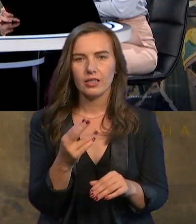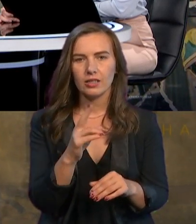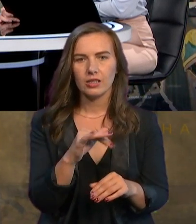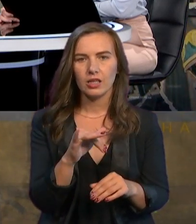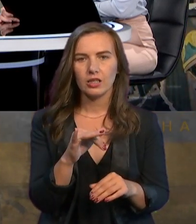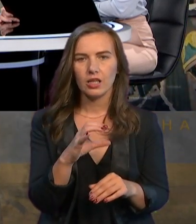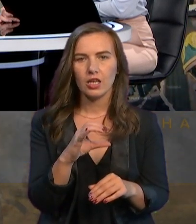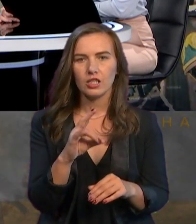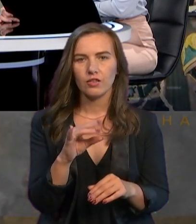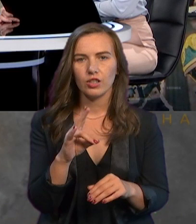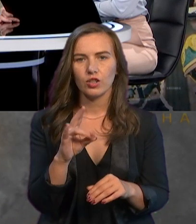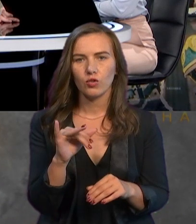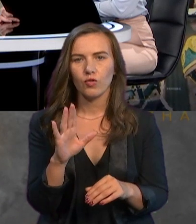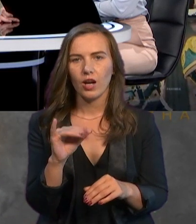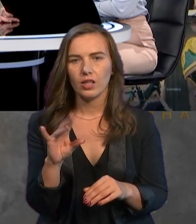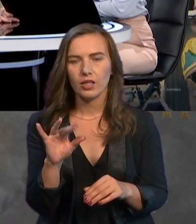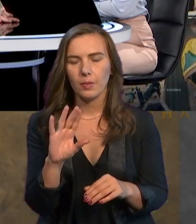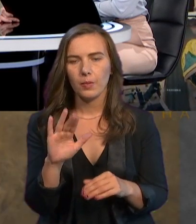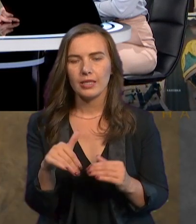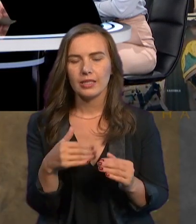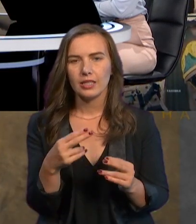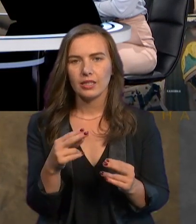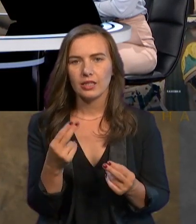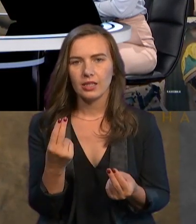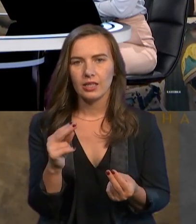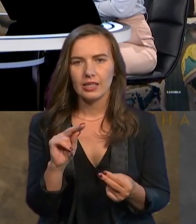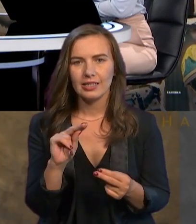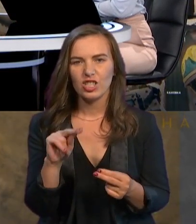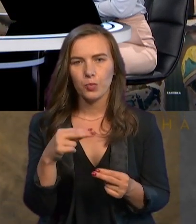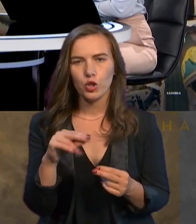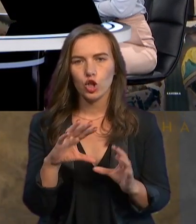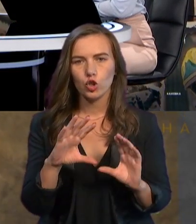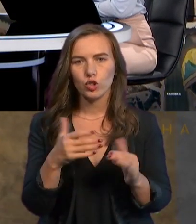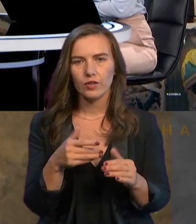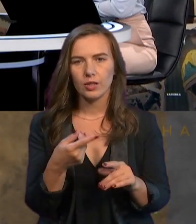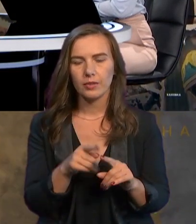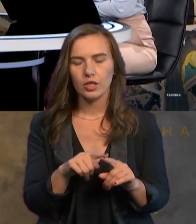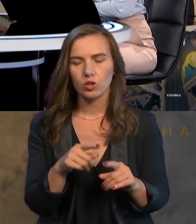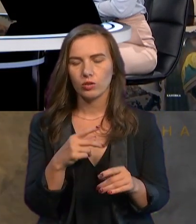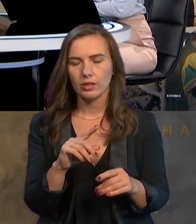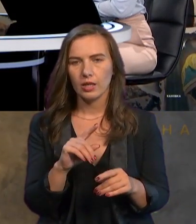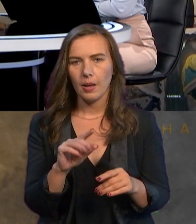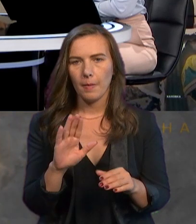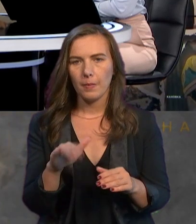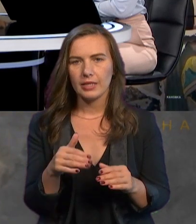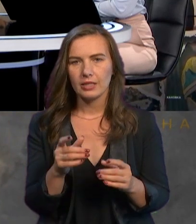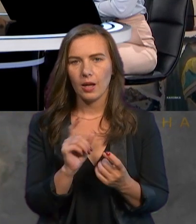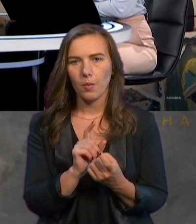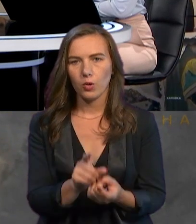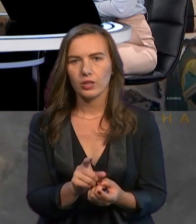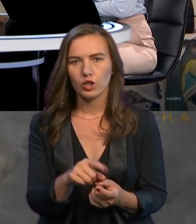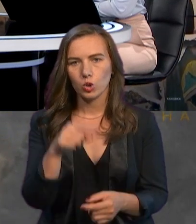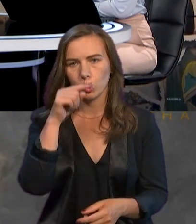із Чемпіонату світу за ось цей красномовний і, на мою думку, дуже сильний жест після поєдинку із російською спортсменкою.